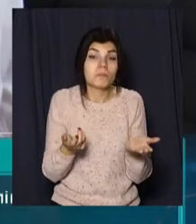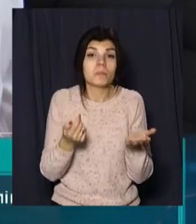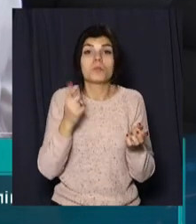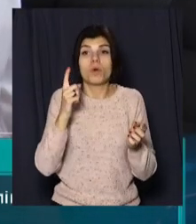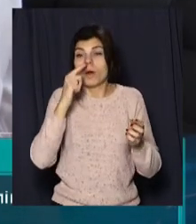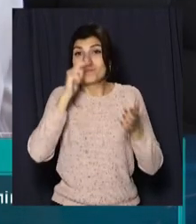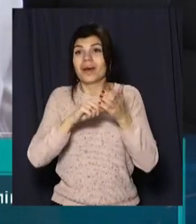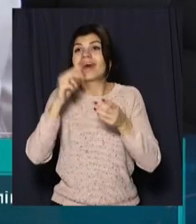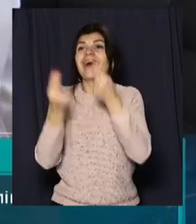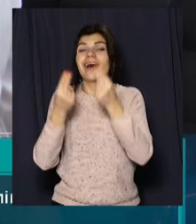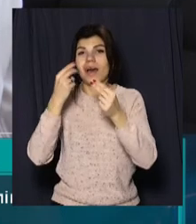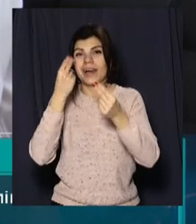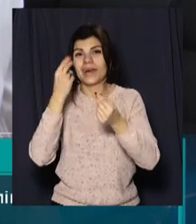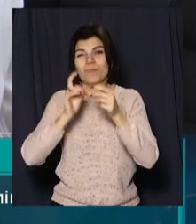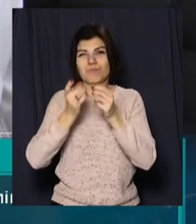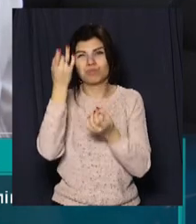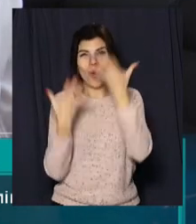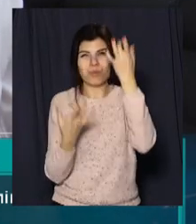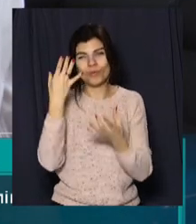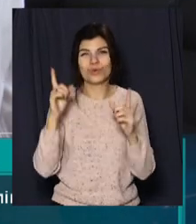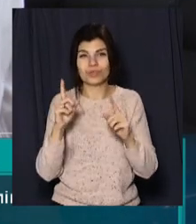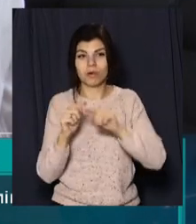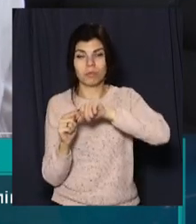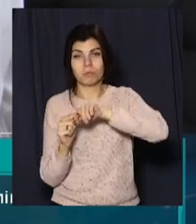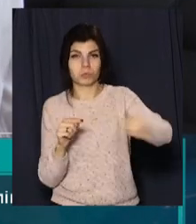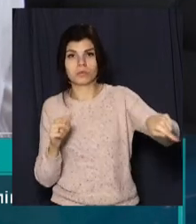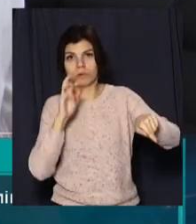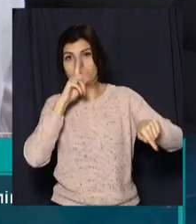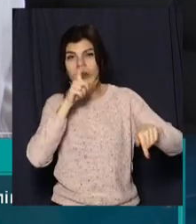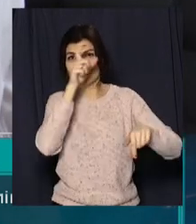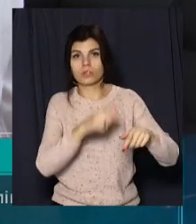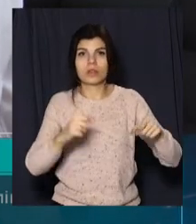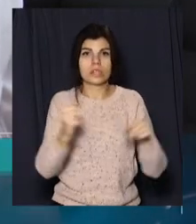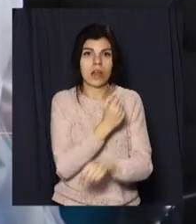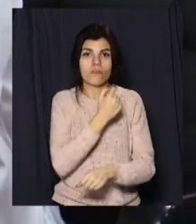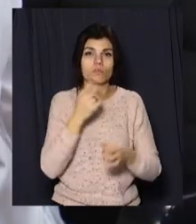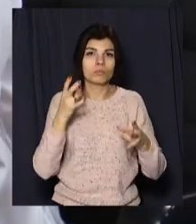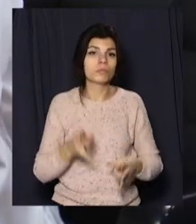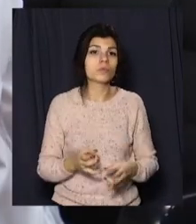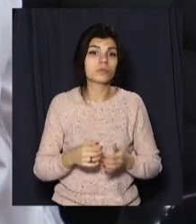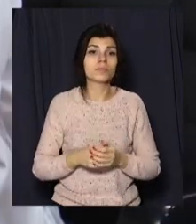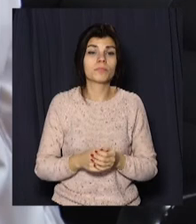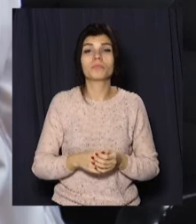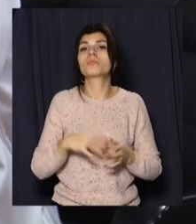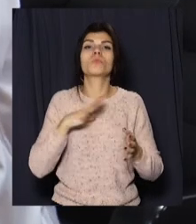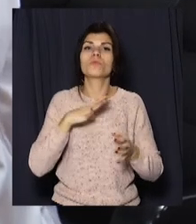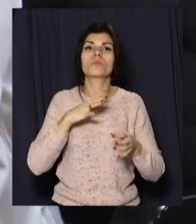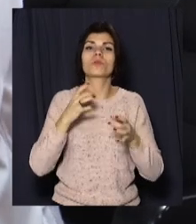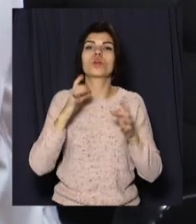але по факту це травматизм, при чому травматизм, який пов'язаний з опіками